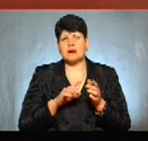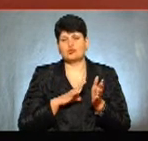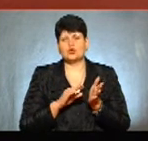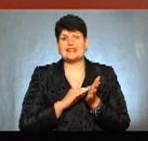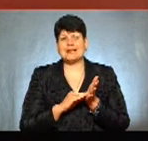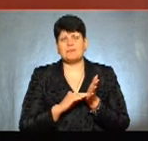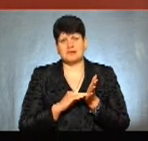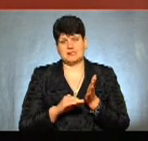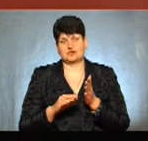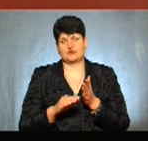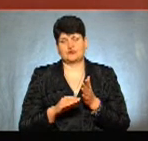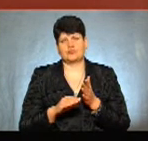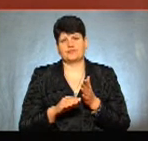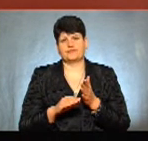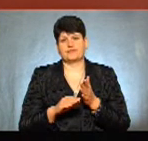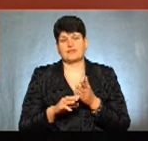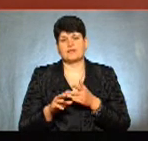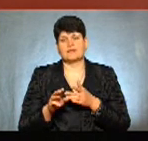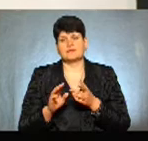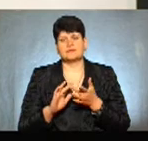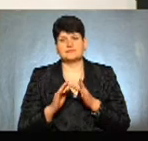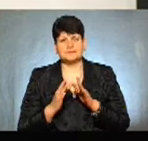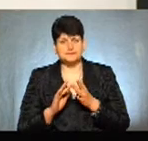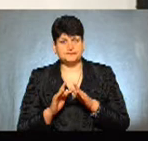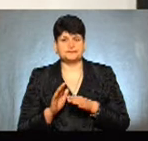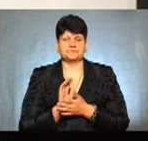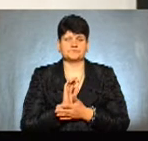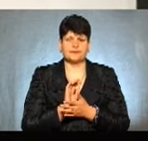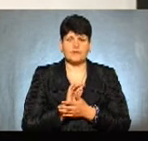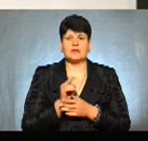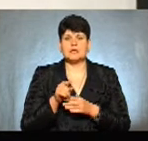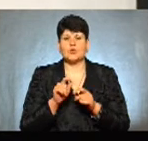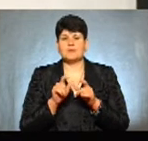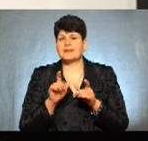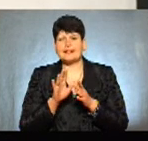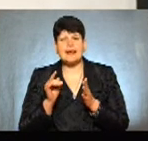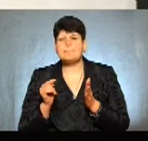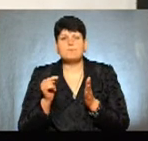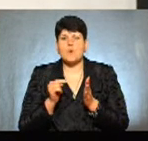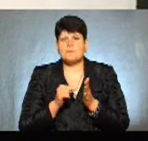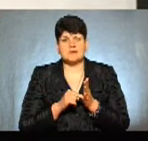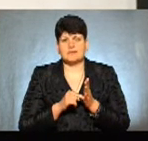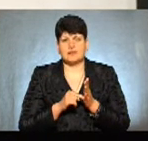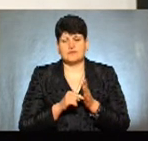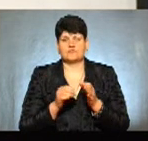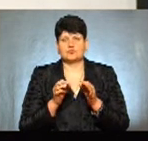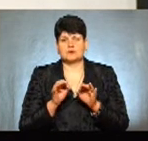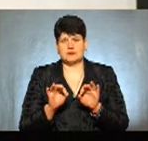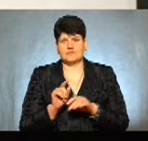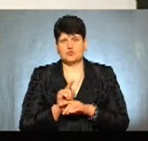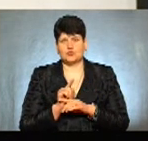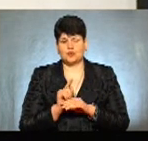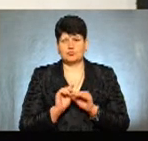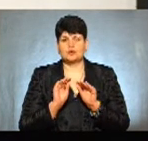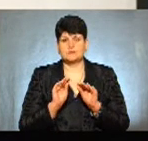засоби масової інформації, але, окрім того, ті суб'єкти господарювання, які не попадають в допустимі норми ритмічних